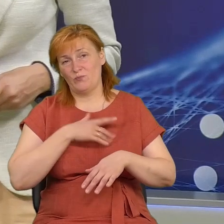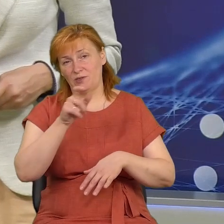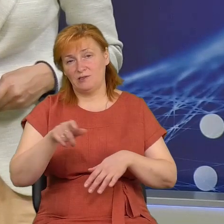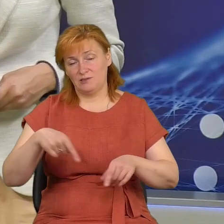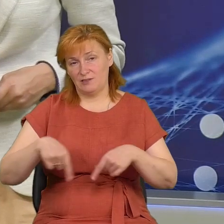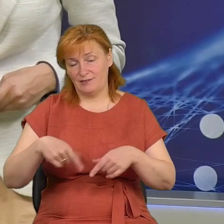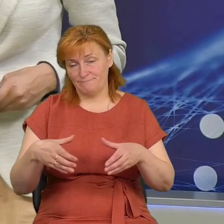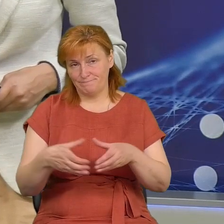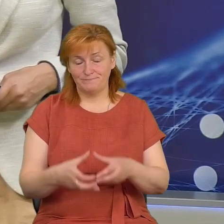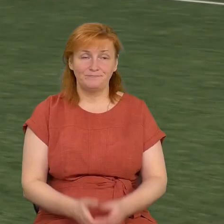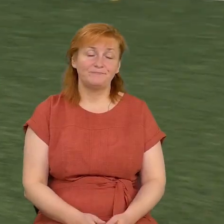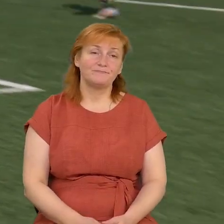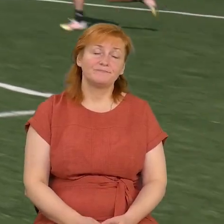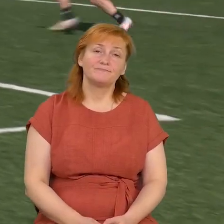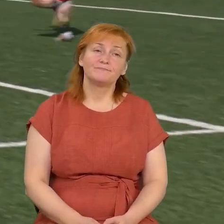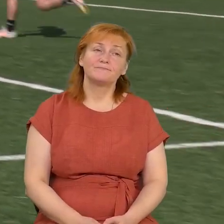Горді Єрмак.